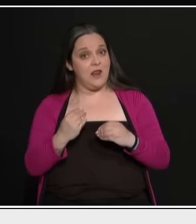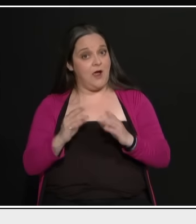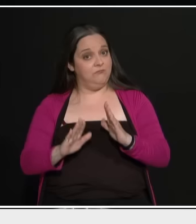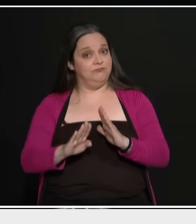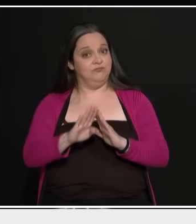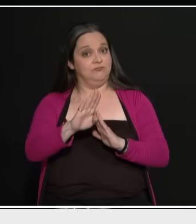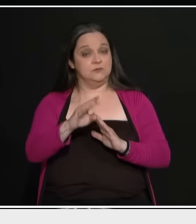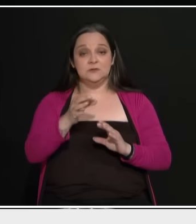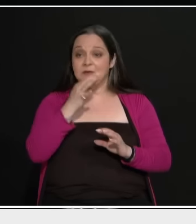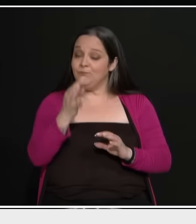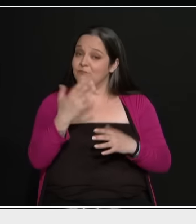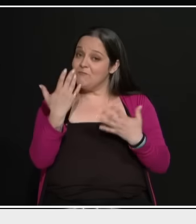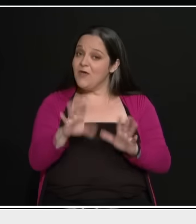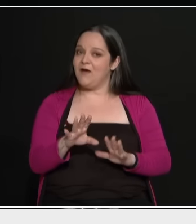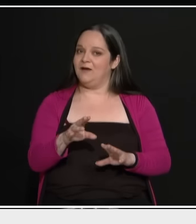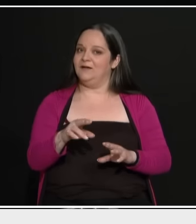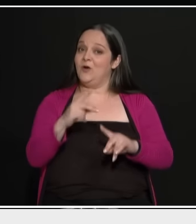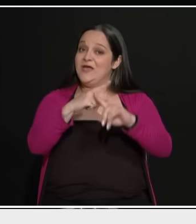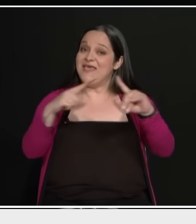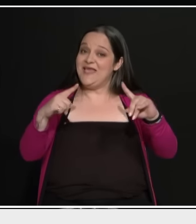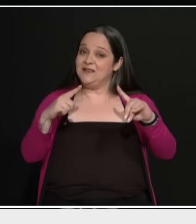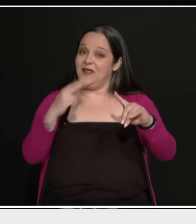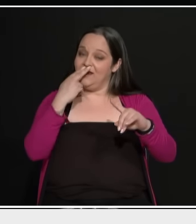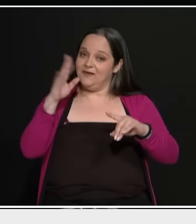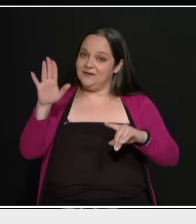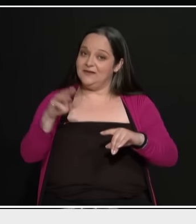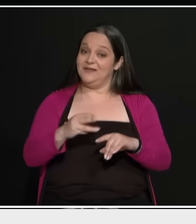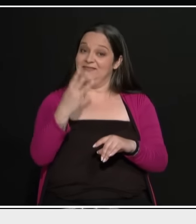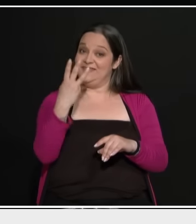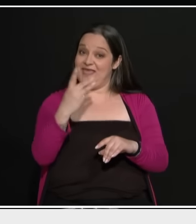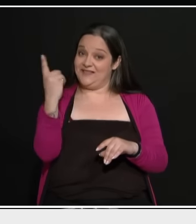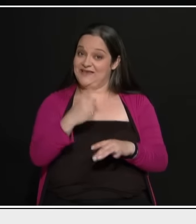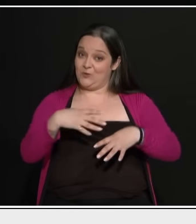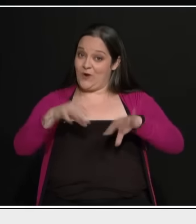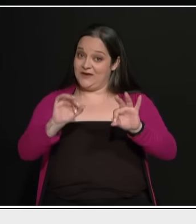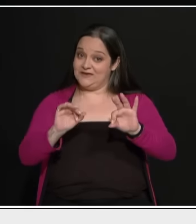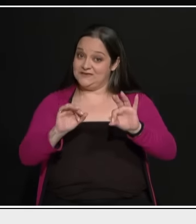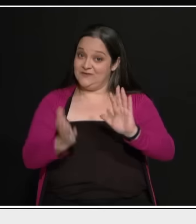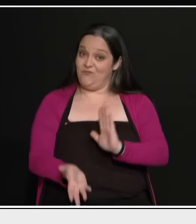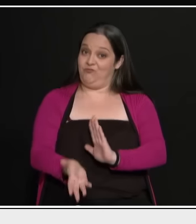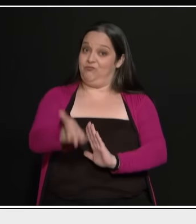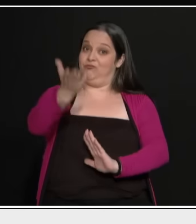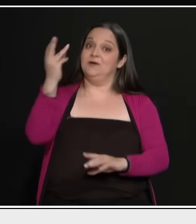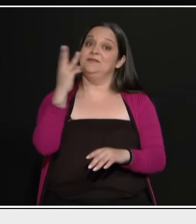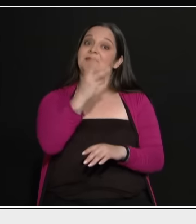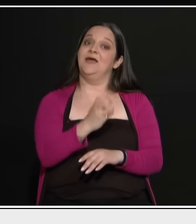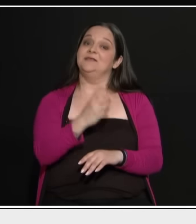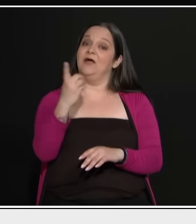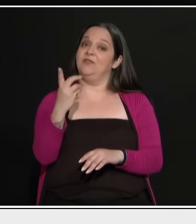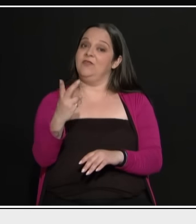είπα και ο Χίτλερ από τρία πήγε τριαντα δύο. Το συγκρίνεται τον Κυριάκο Βελόπουλο με τον Χίτλερ.